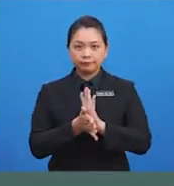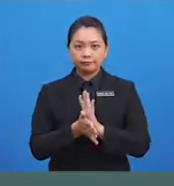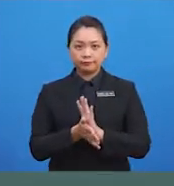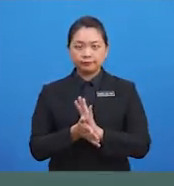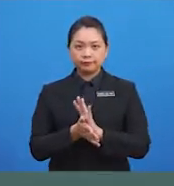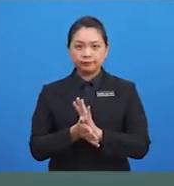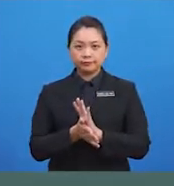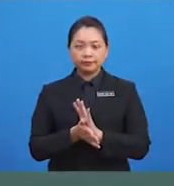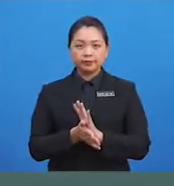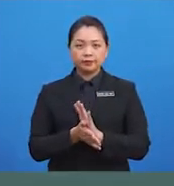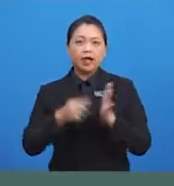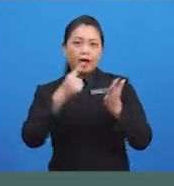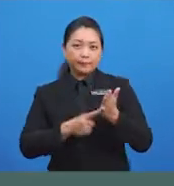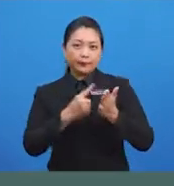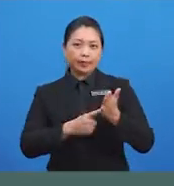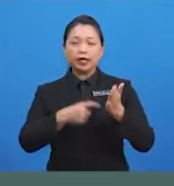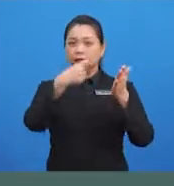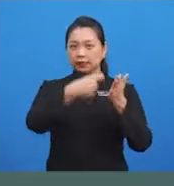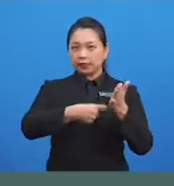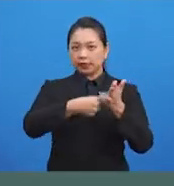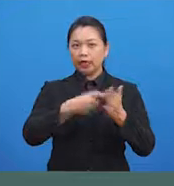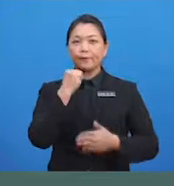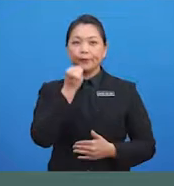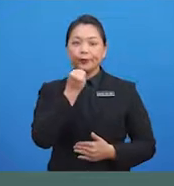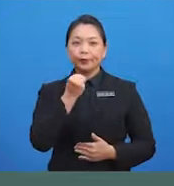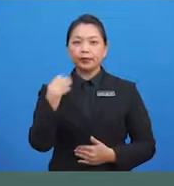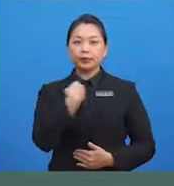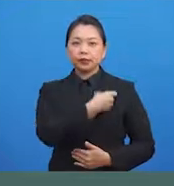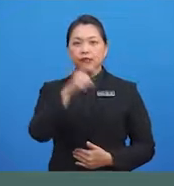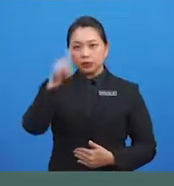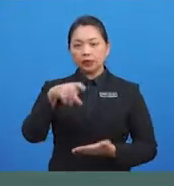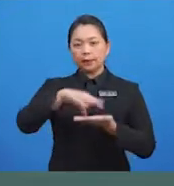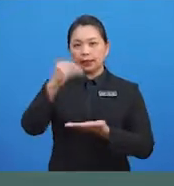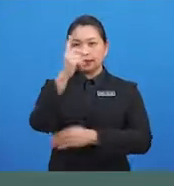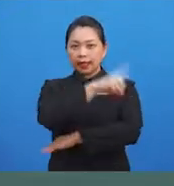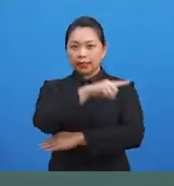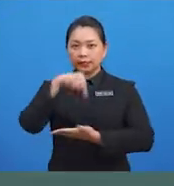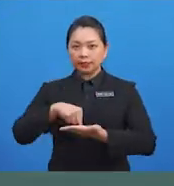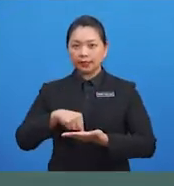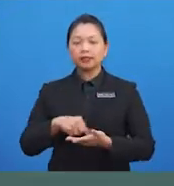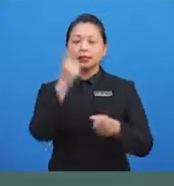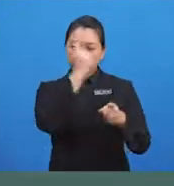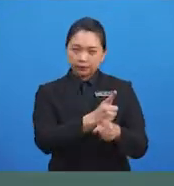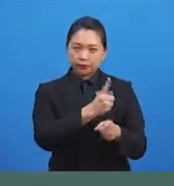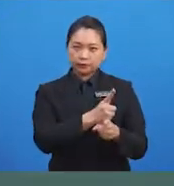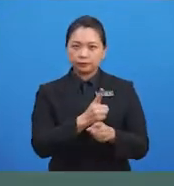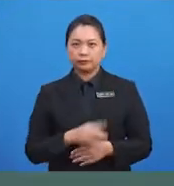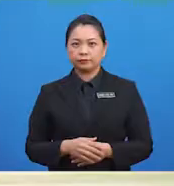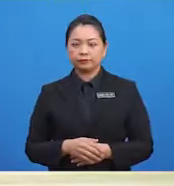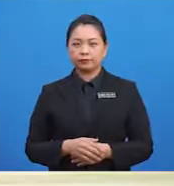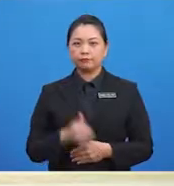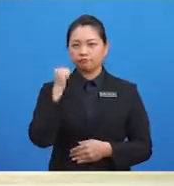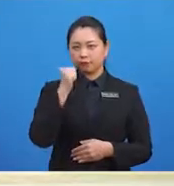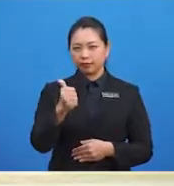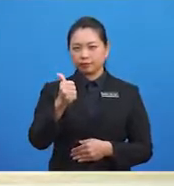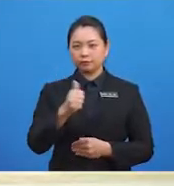Betul! Hebat sekali! Nilai yang kita akan mempelajari hari ini ialah